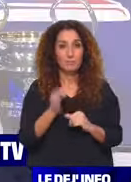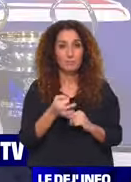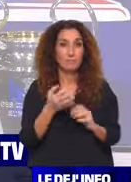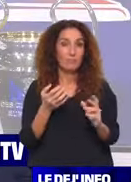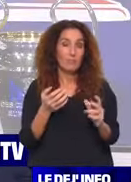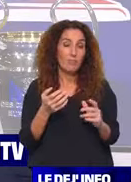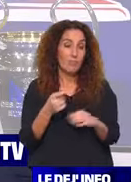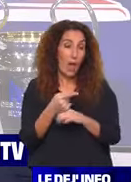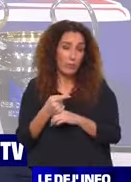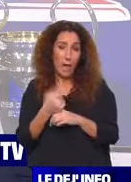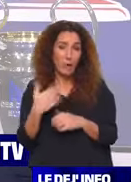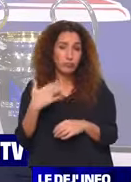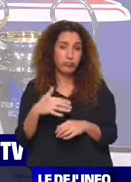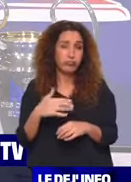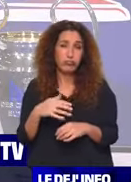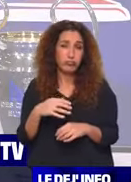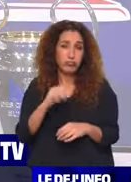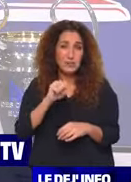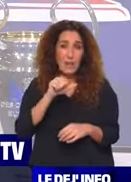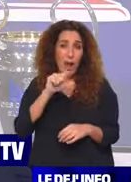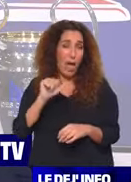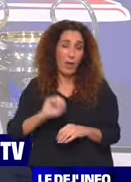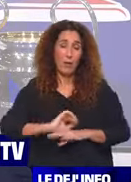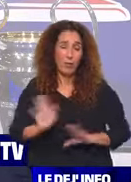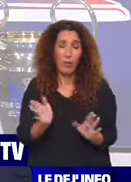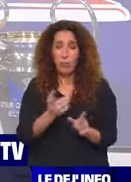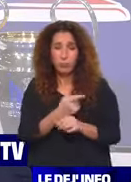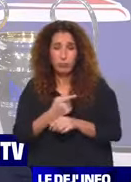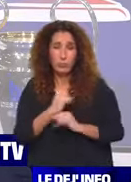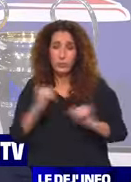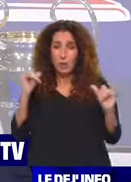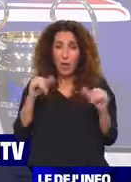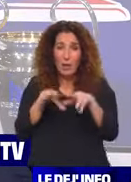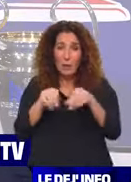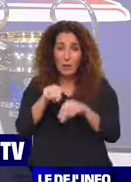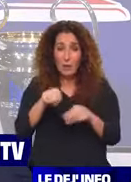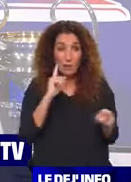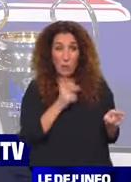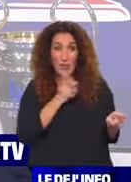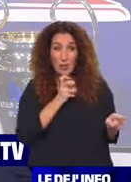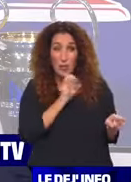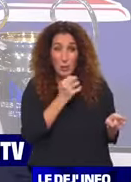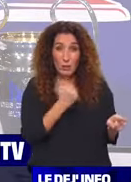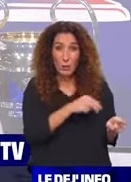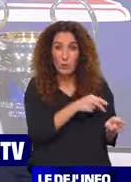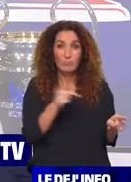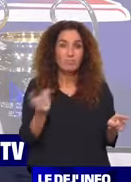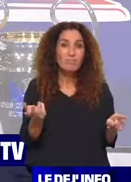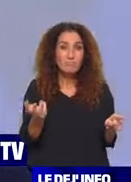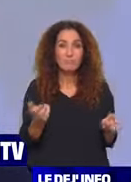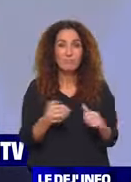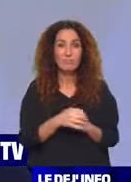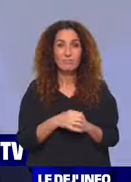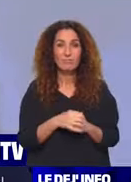attaque de feu emmenée par Mohamed Salah, notamment. Est-ce que ça sera pour le PSG ou pas ? Liverpool qui a fait un carton plein, 6